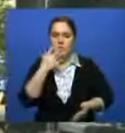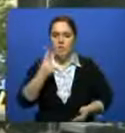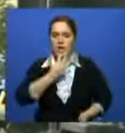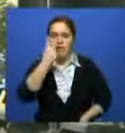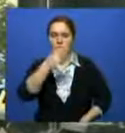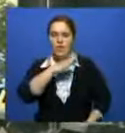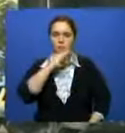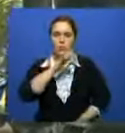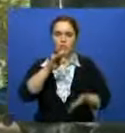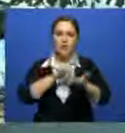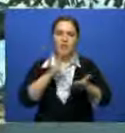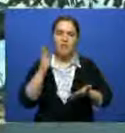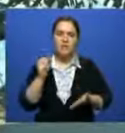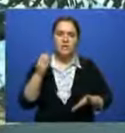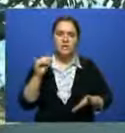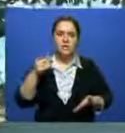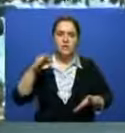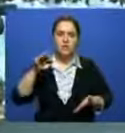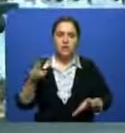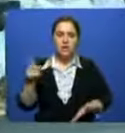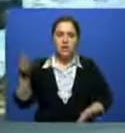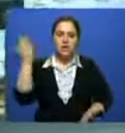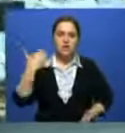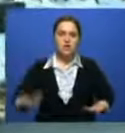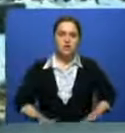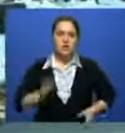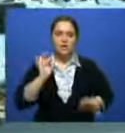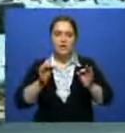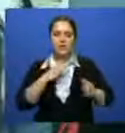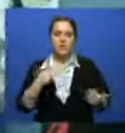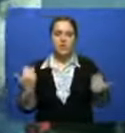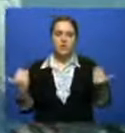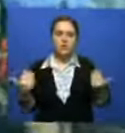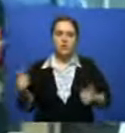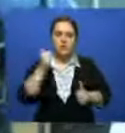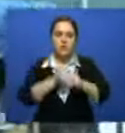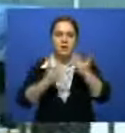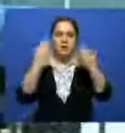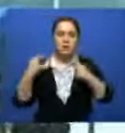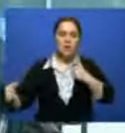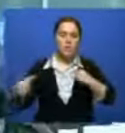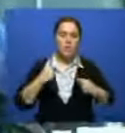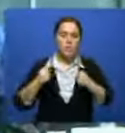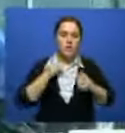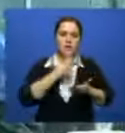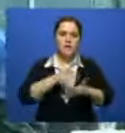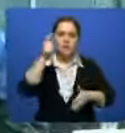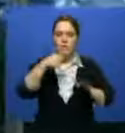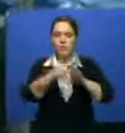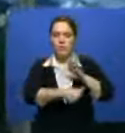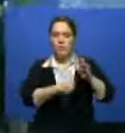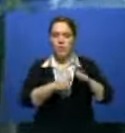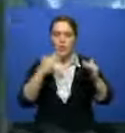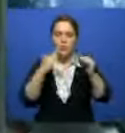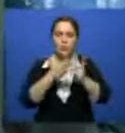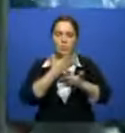везде. В прошлом у этих бродяг были яркие события, в отличие от настоящего, где каждый день похож на предыдущий и сводится лишь к одному